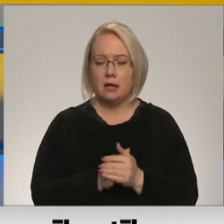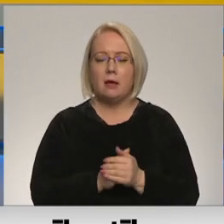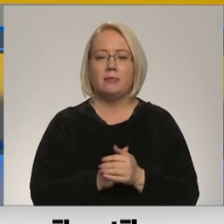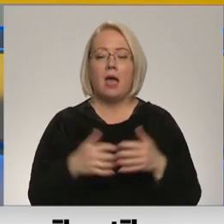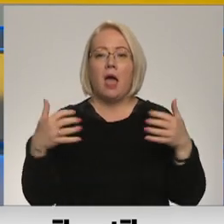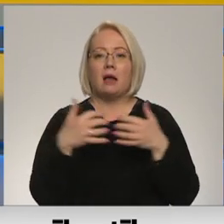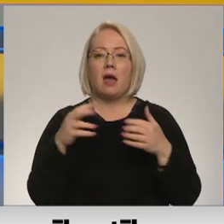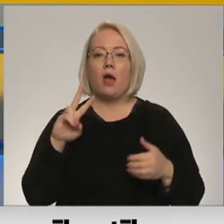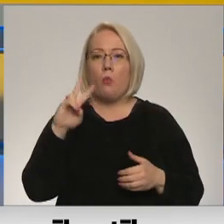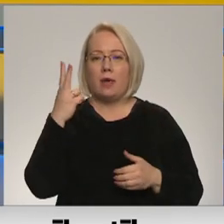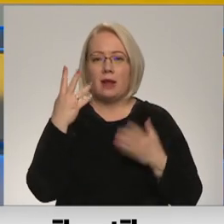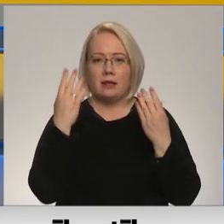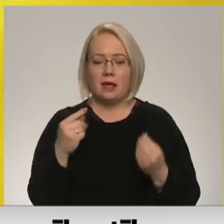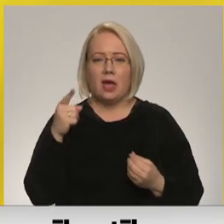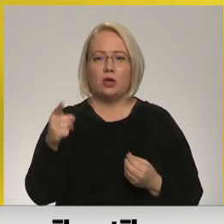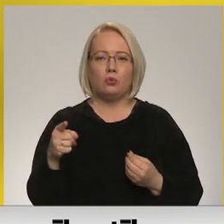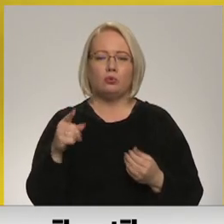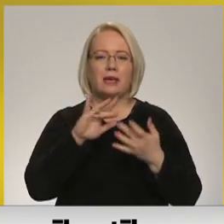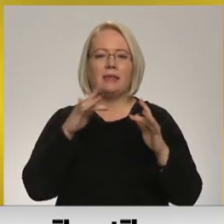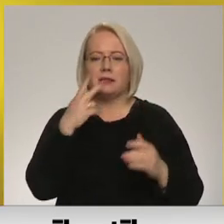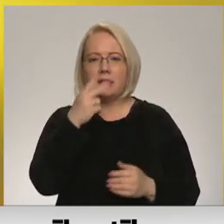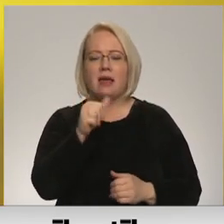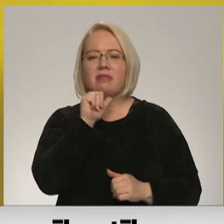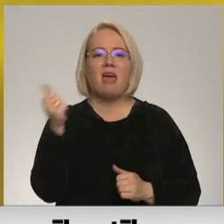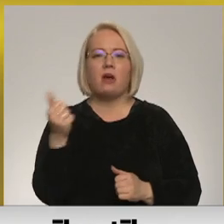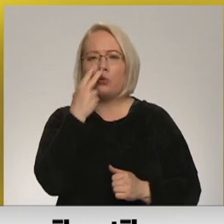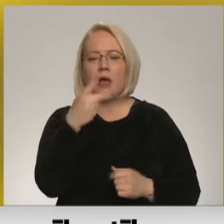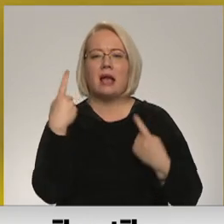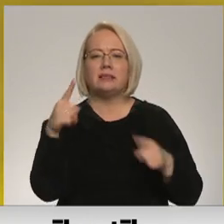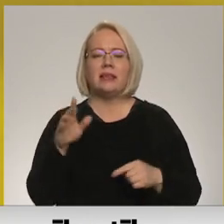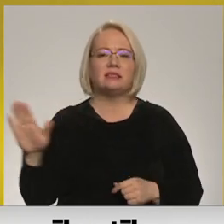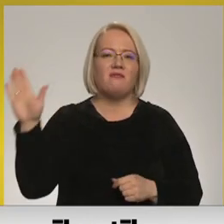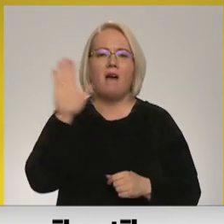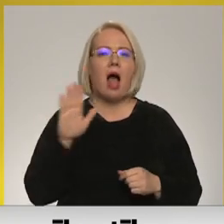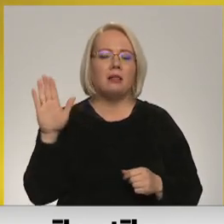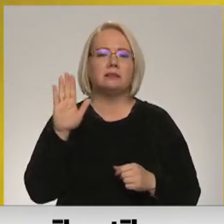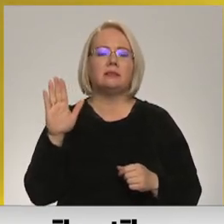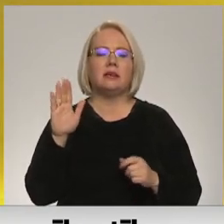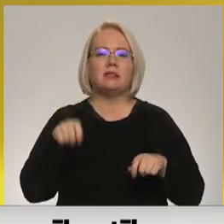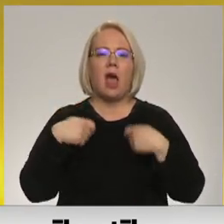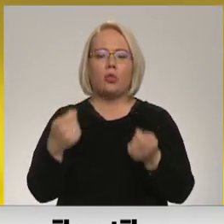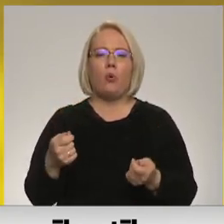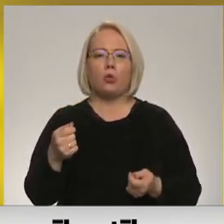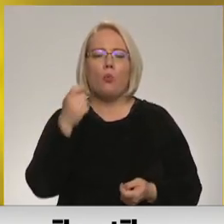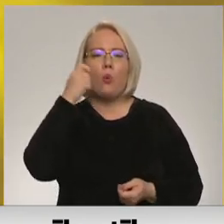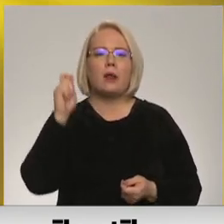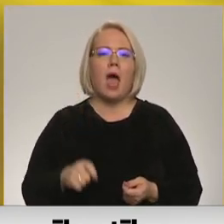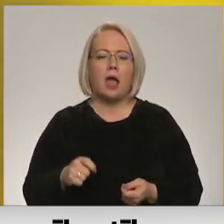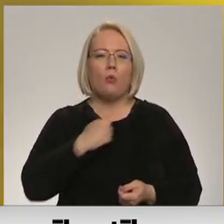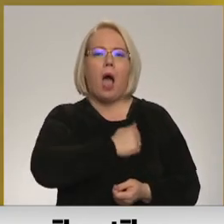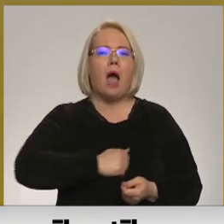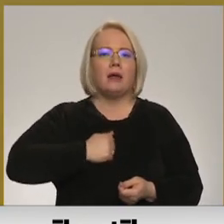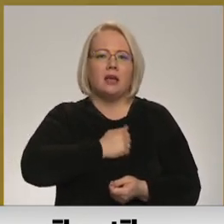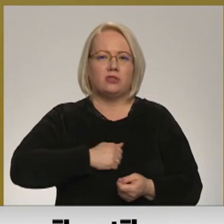otrajā dienā jūs sociālajos tīklos rakstījāt, ka nespēj noskatīties, kā citas valstis upurē Ukrainu agresoram. Kā ir šobrīd